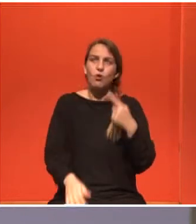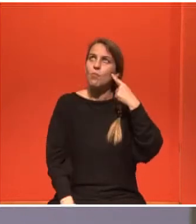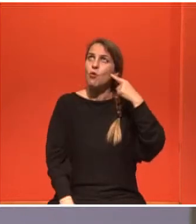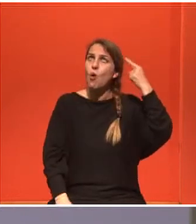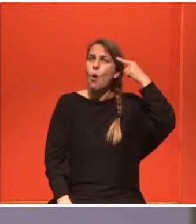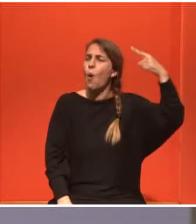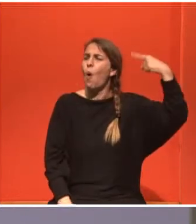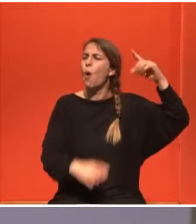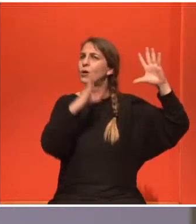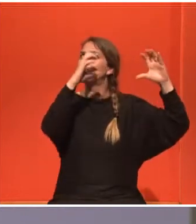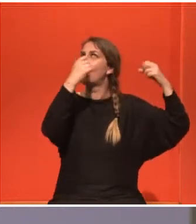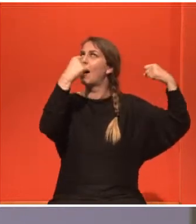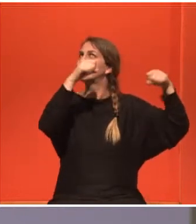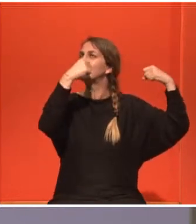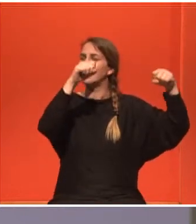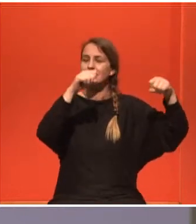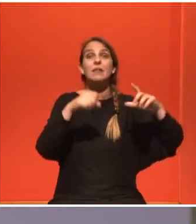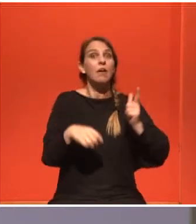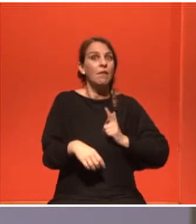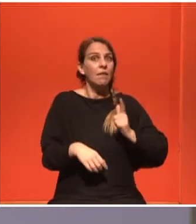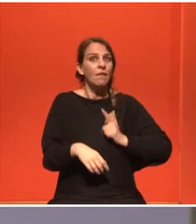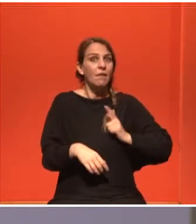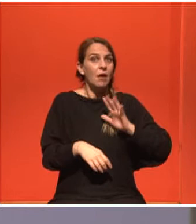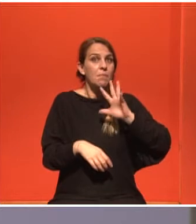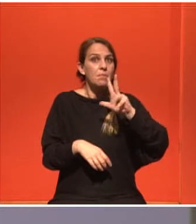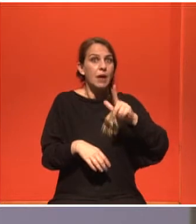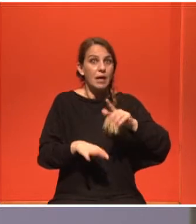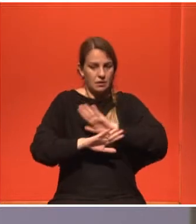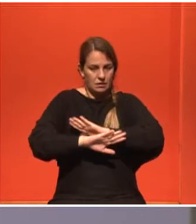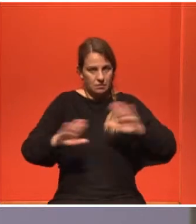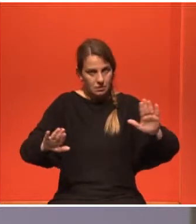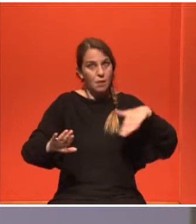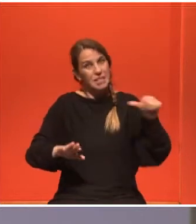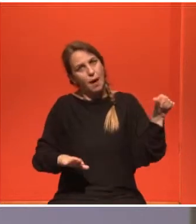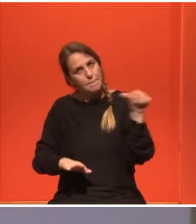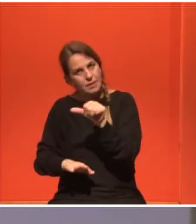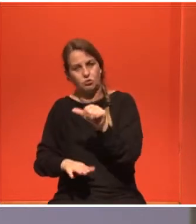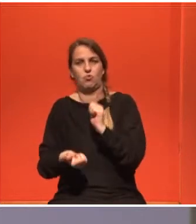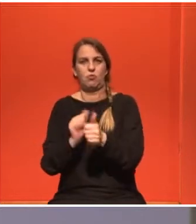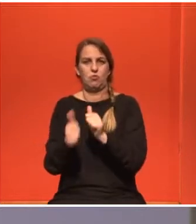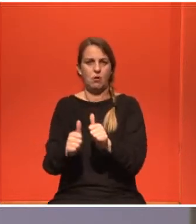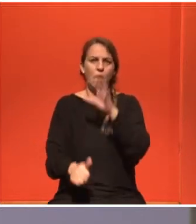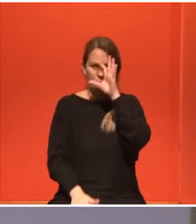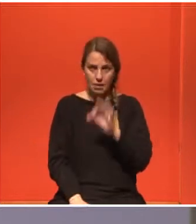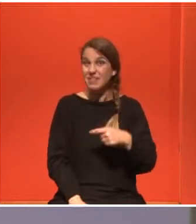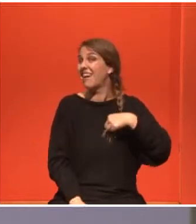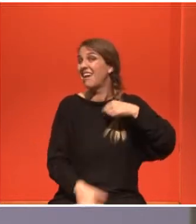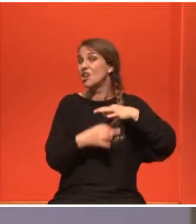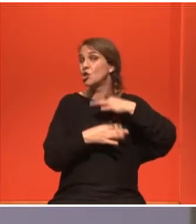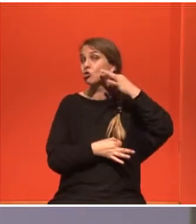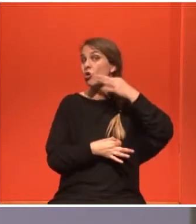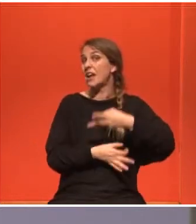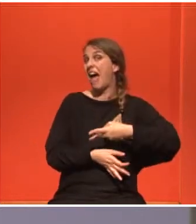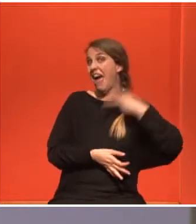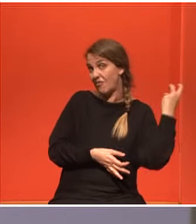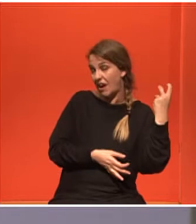ανυπομονούσα να τελειώσουν όλα για να ξεκινήσω. Όπως και έγινε. Την πρώτη κιόλας μέρα που αφαίρεσα τον Χίκμαν πήγα